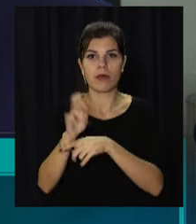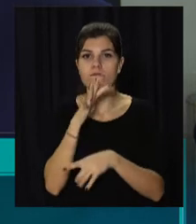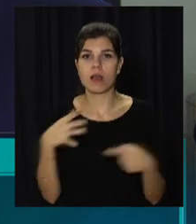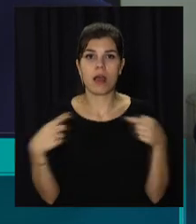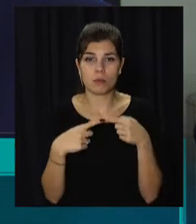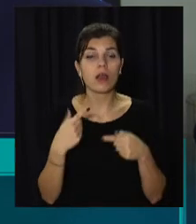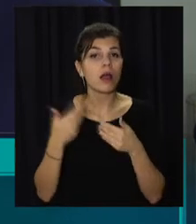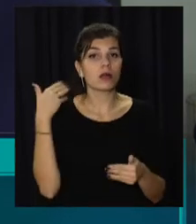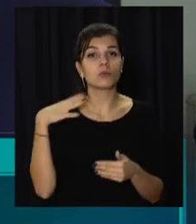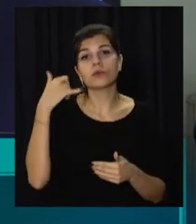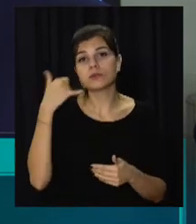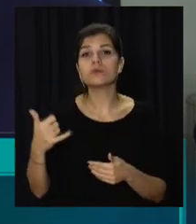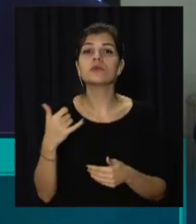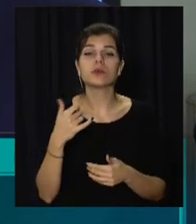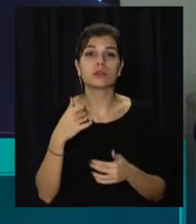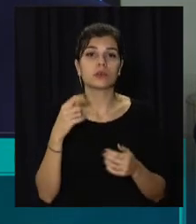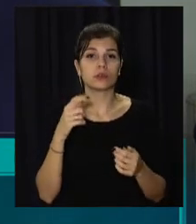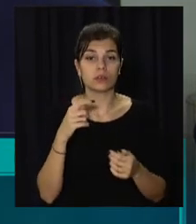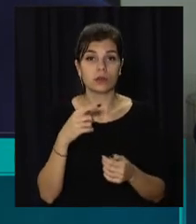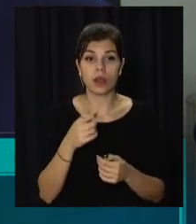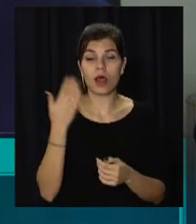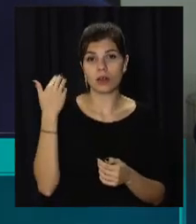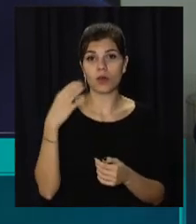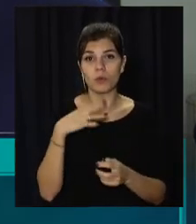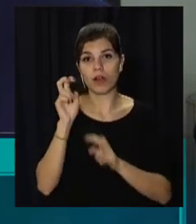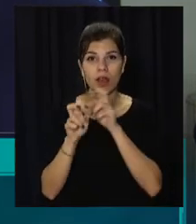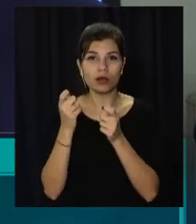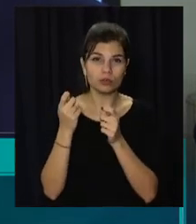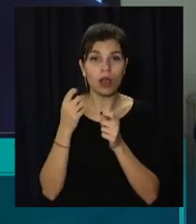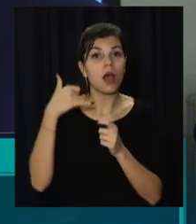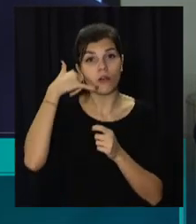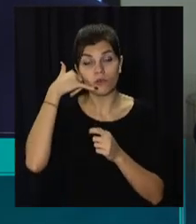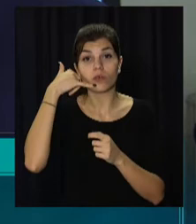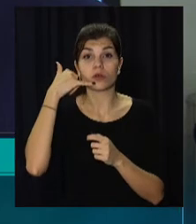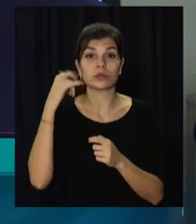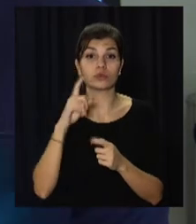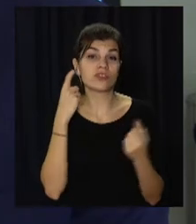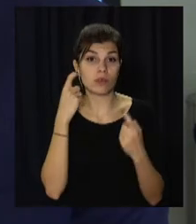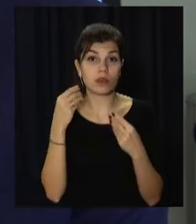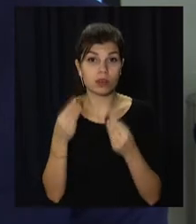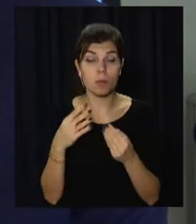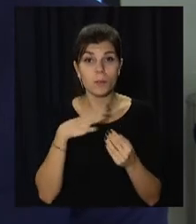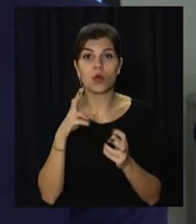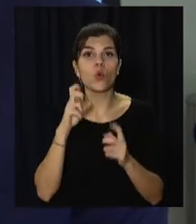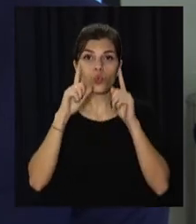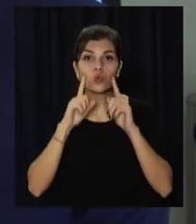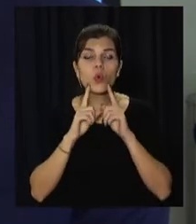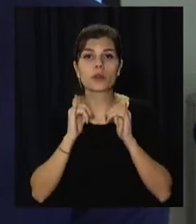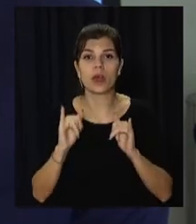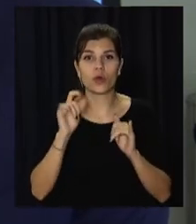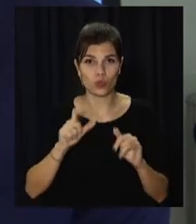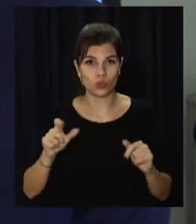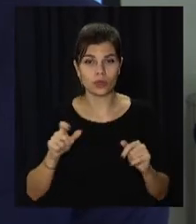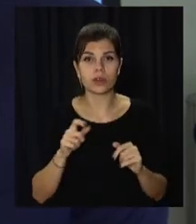кількість вже почала становити більше ста дзвінків на день. І ми розуміємо, що цей напрямок щодо надання консультацій, підтримки громадянам